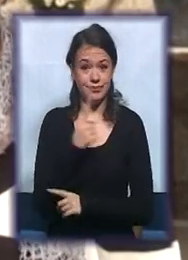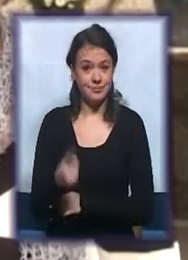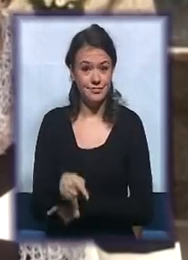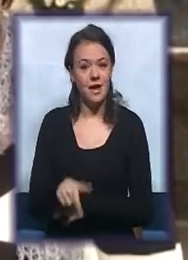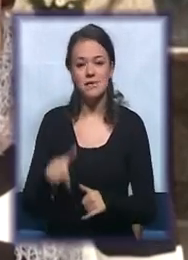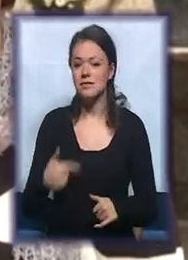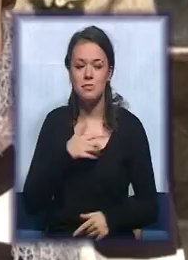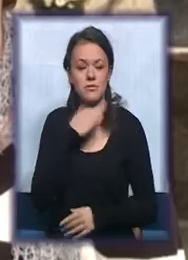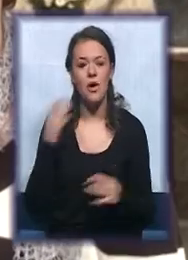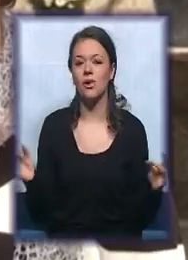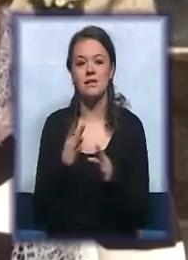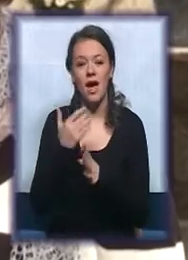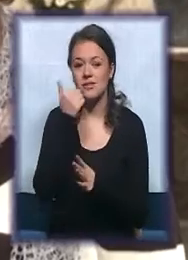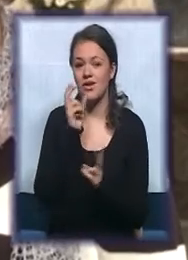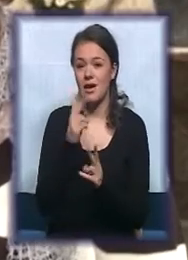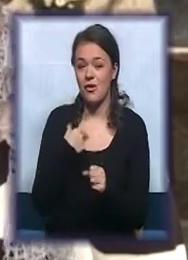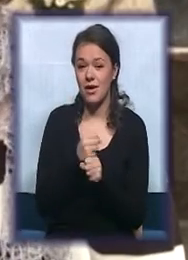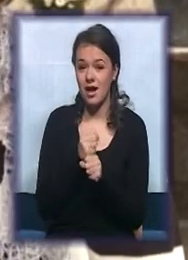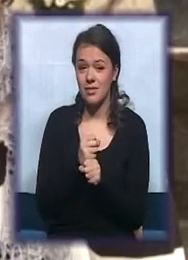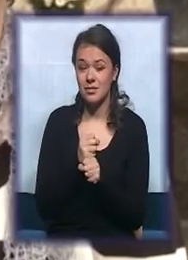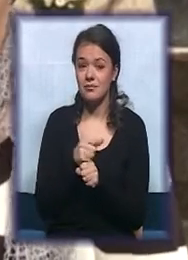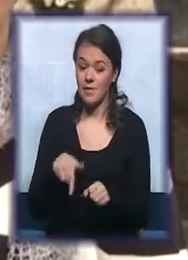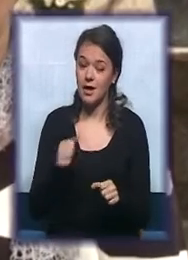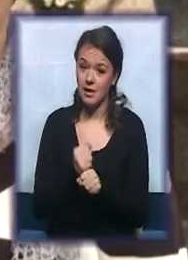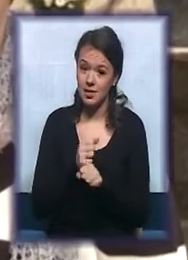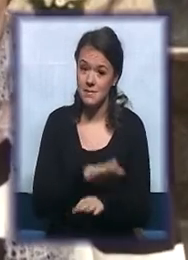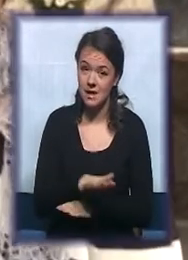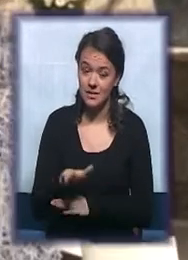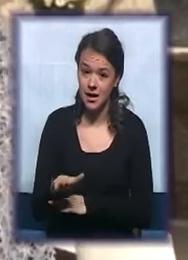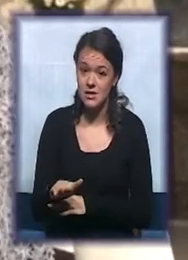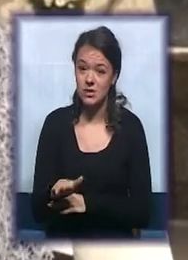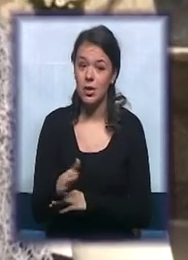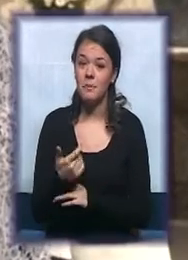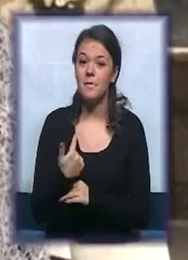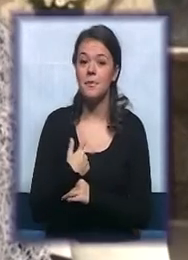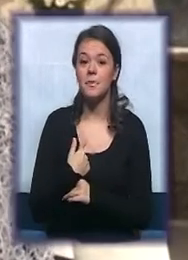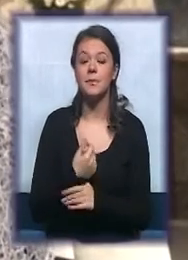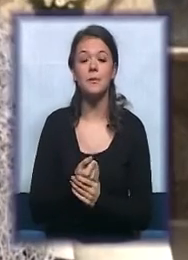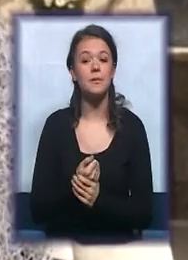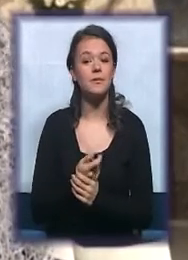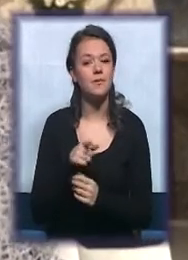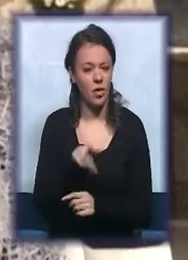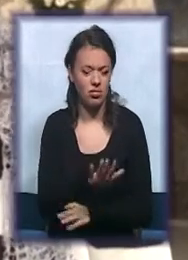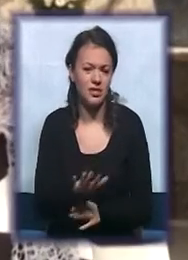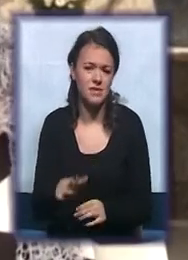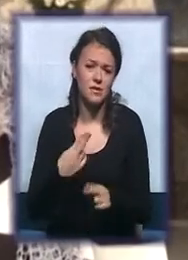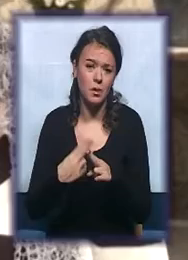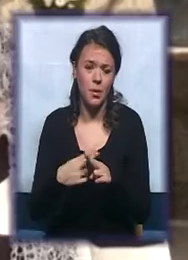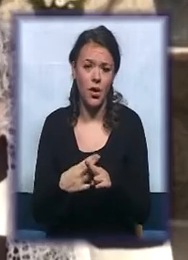presrećna kako radim, radimo ovde sa decem, da su bolestne dece